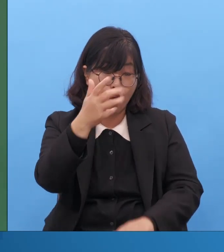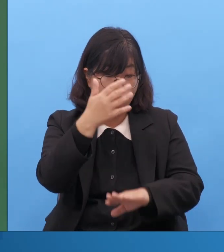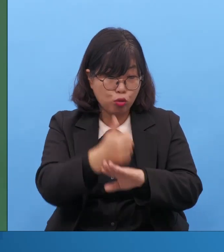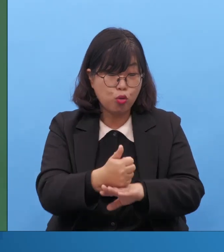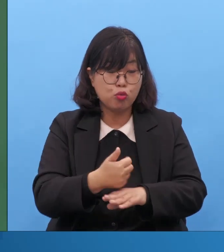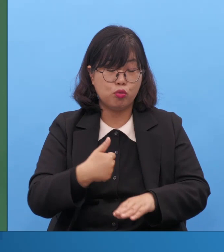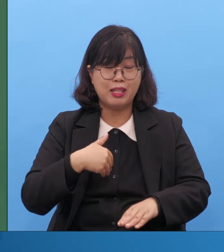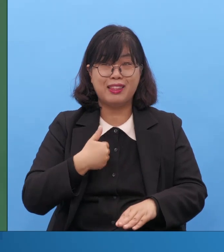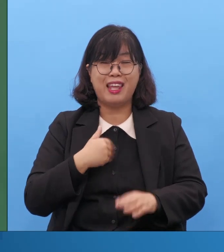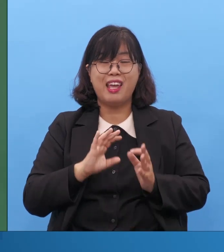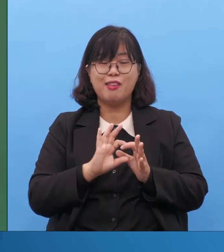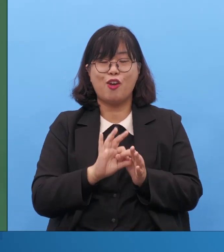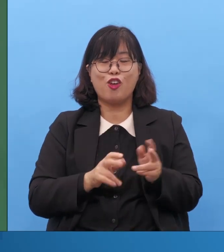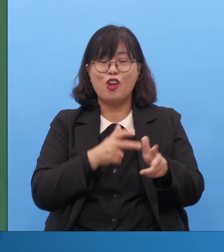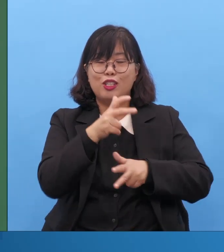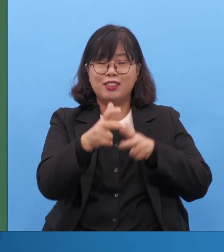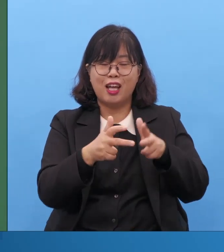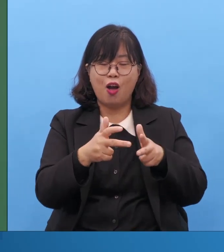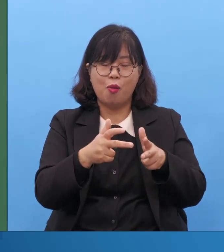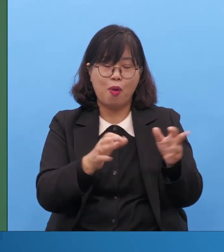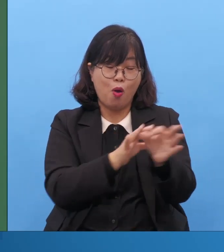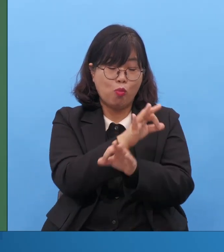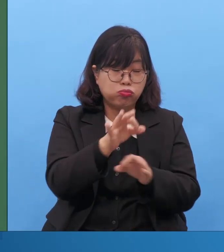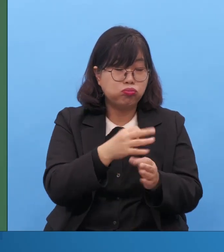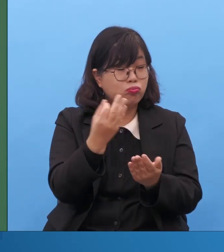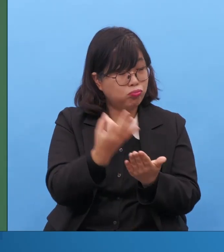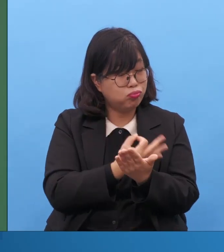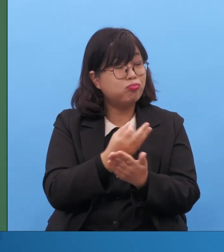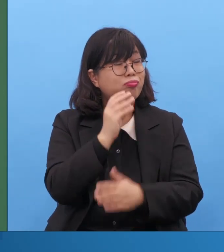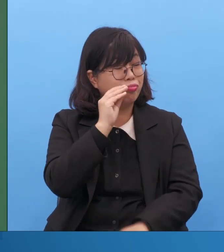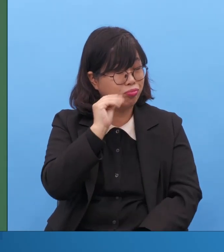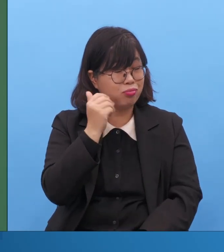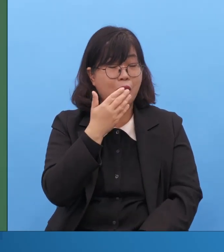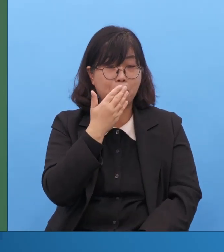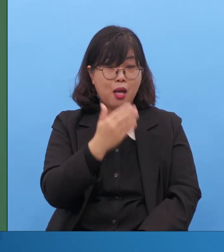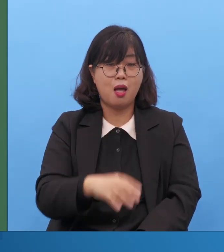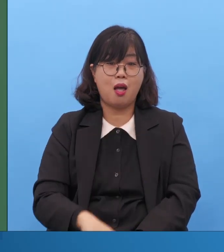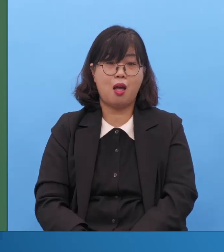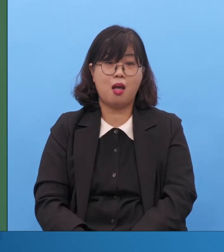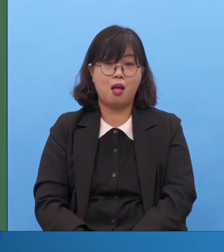기도와 전도의 흐름이 있잖아요. 그게 다 보이진 말이에요.